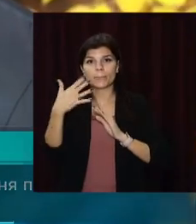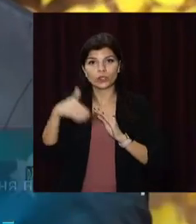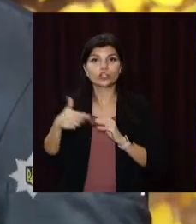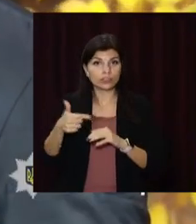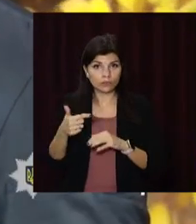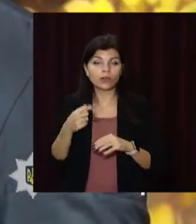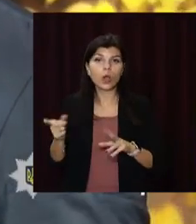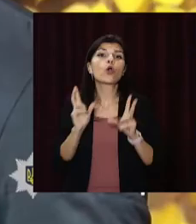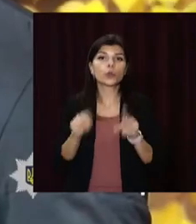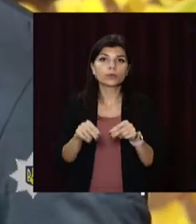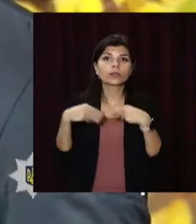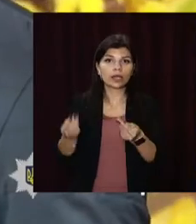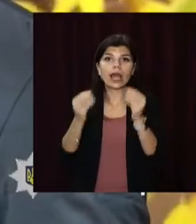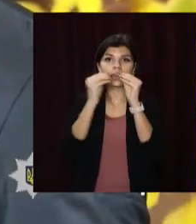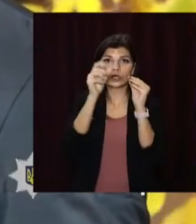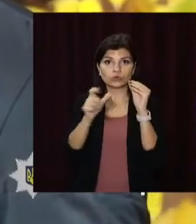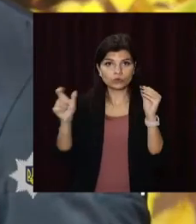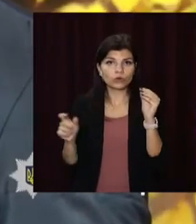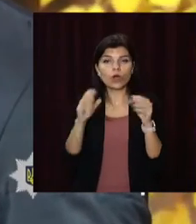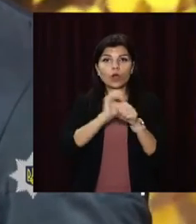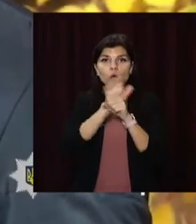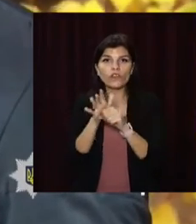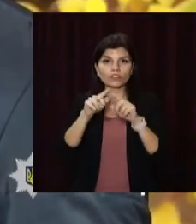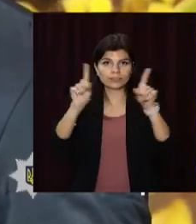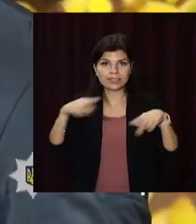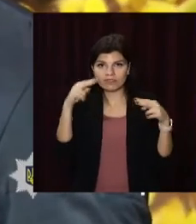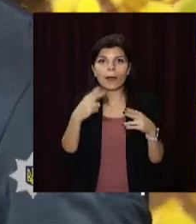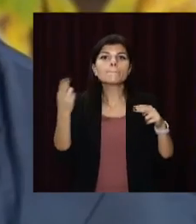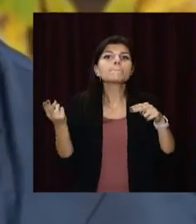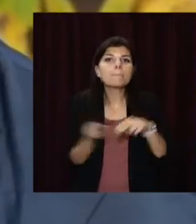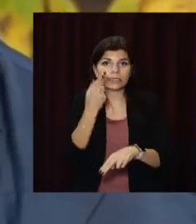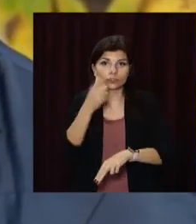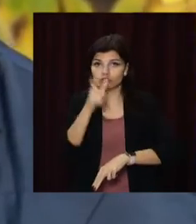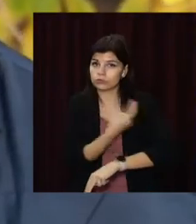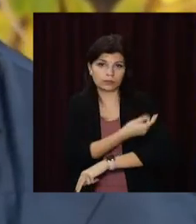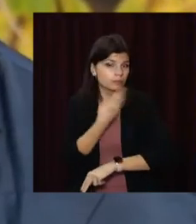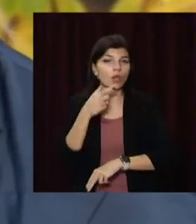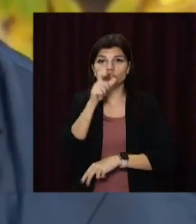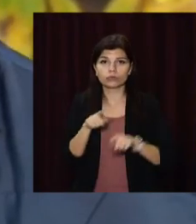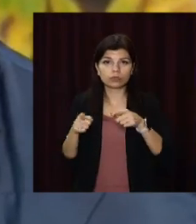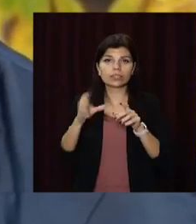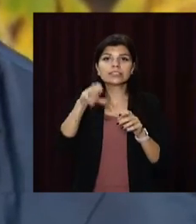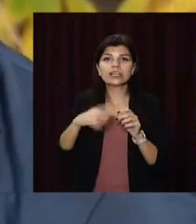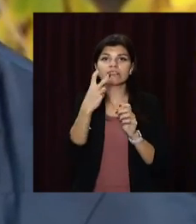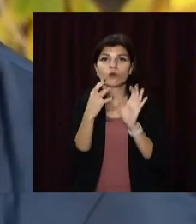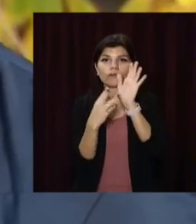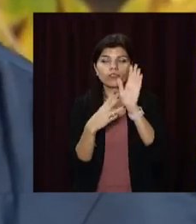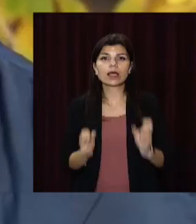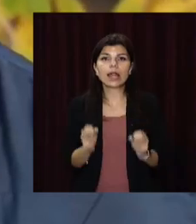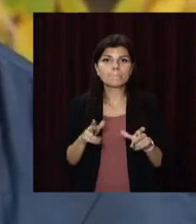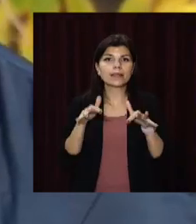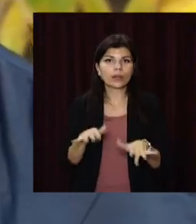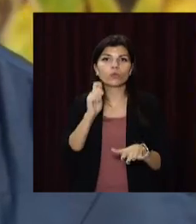тисяч гривень пообіцяв видати 10 особам ковід-сертифікати без вакцинації. Чоловіка затримано у порядку статті 208 Кримінального